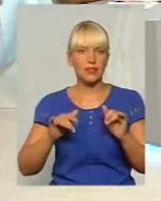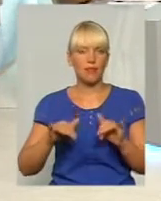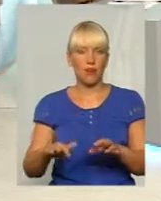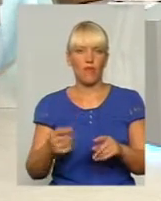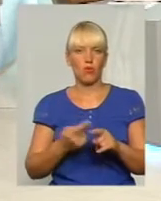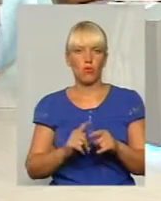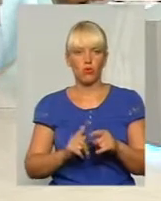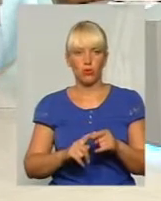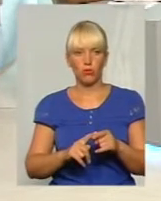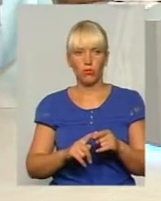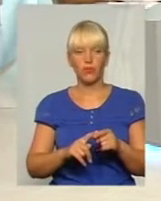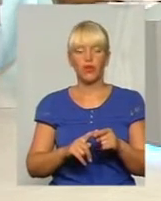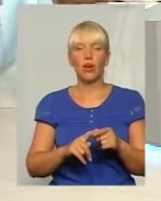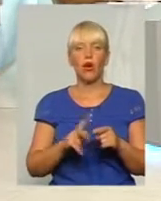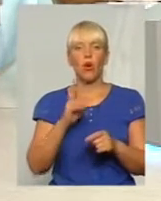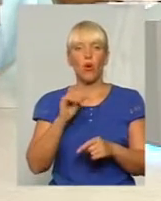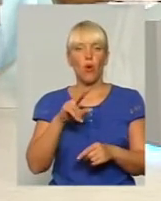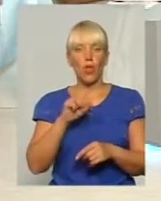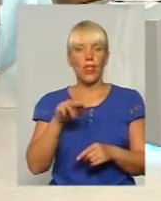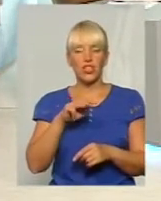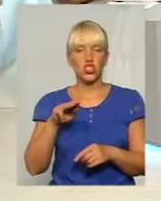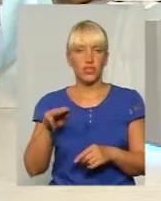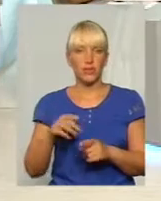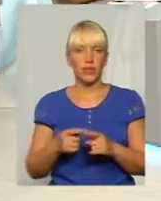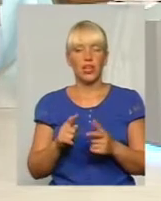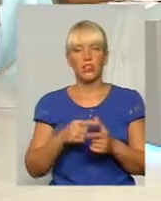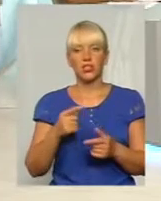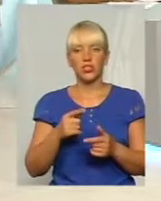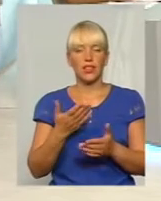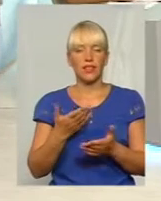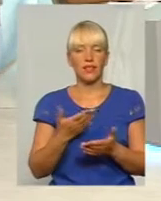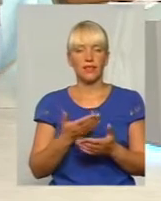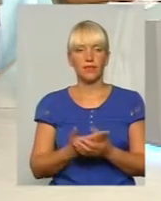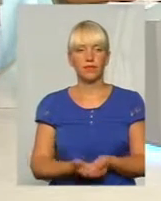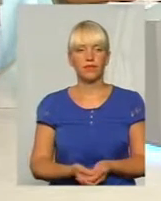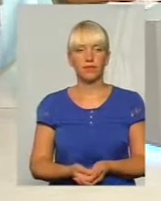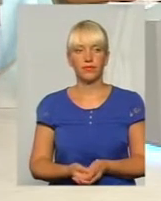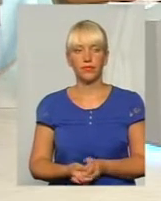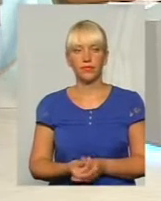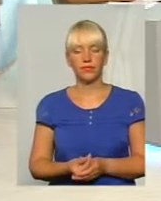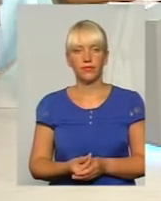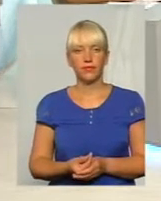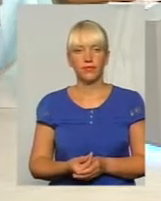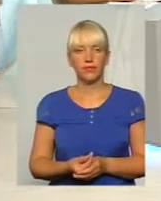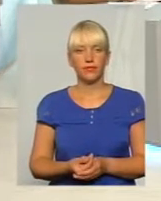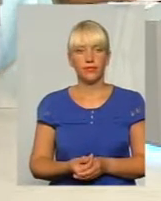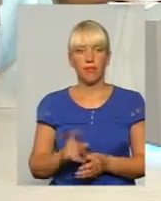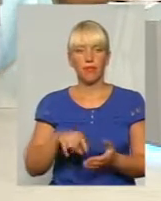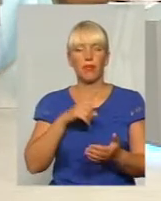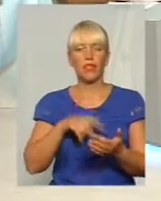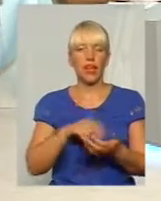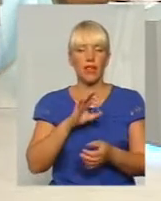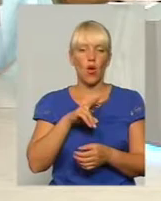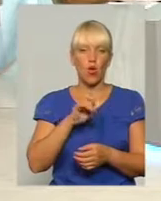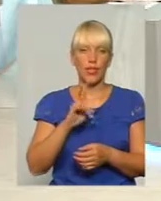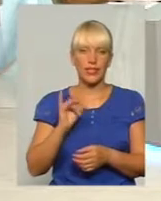медичному коледжу, так, чи не складається там запитання, мабуть, більше до Олесія і